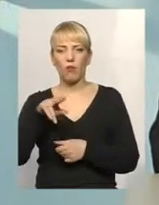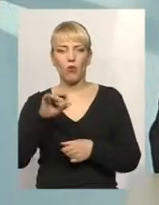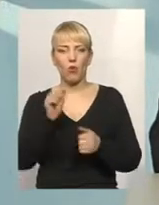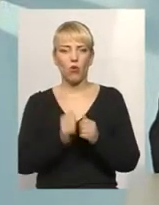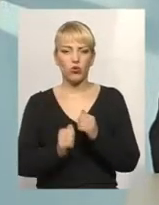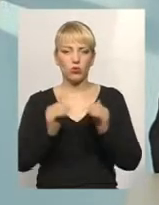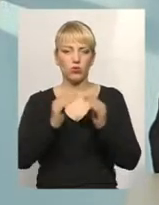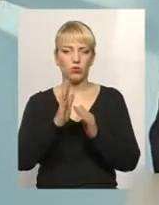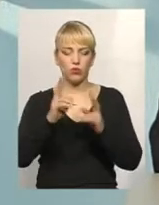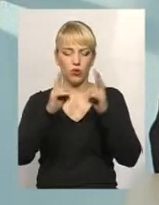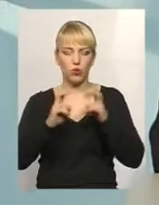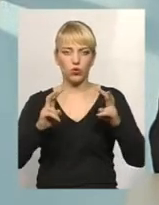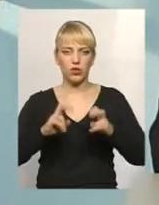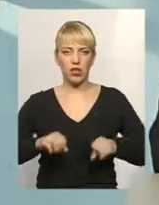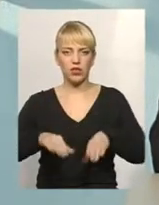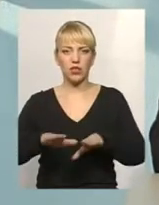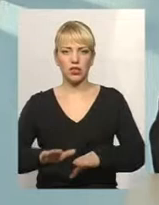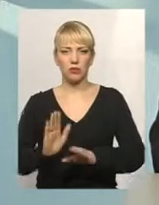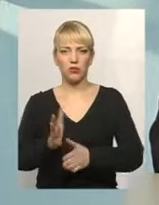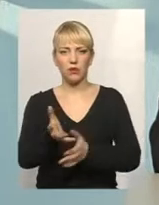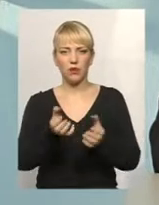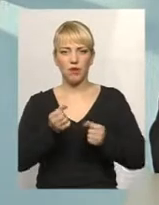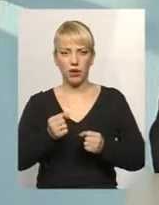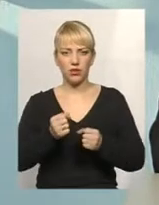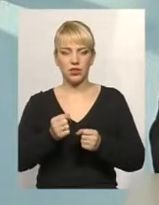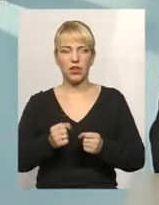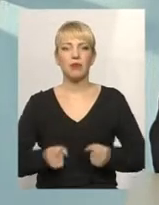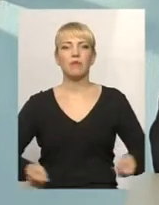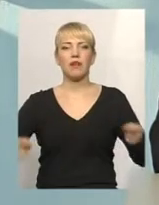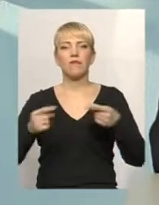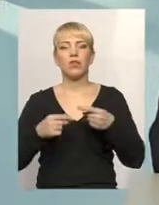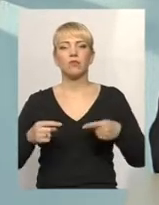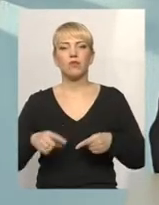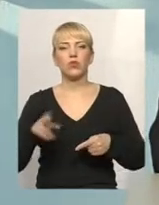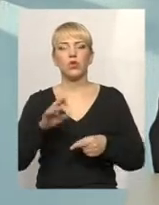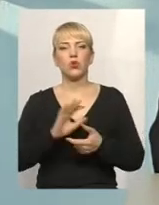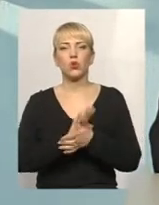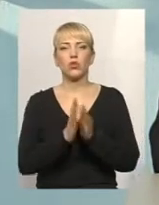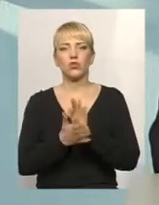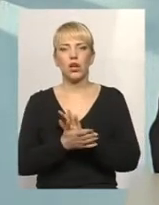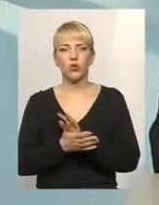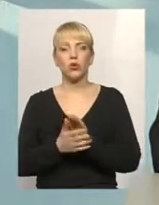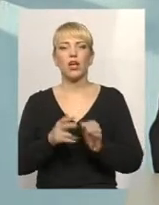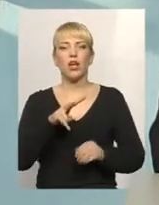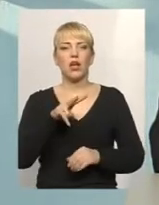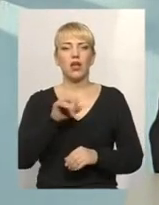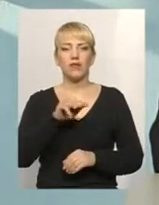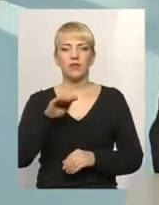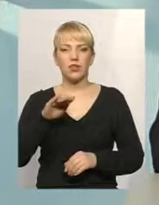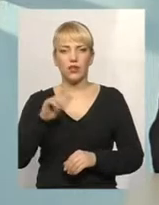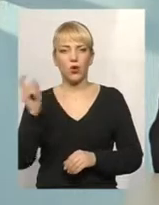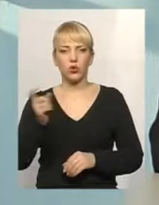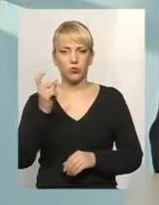розглядатись рішення, буде прийматися відповідно до стану ліфтового господарства. І будемо